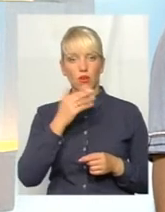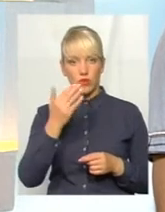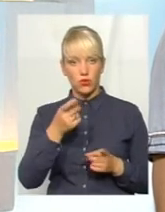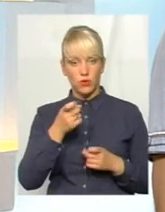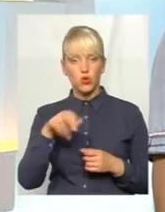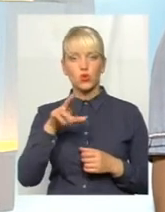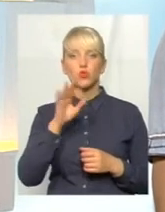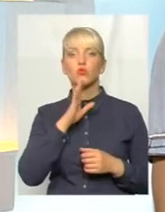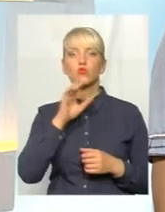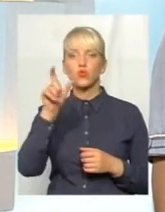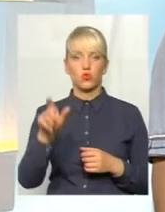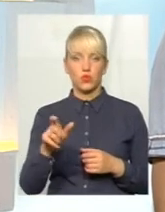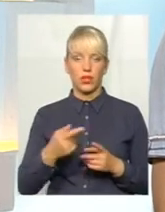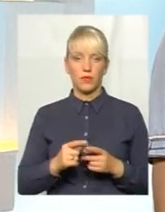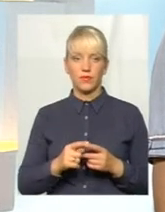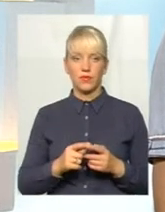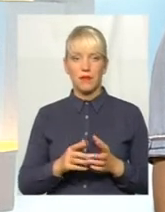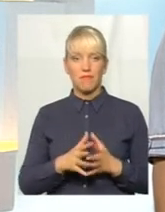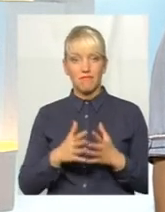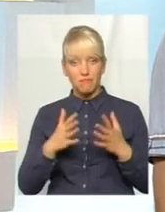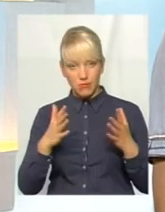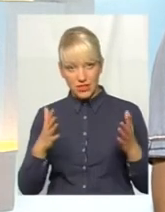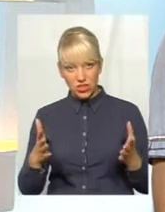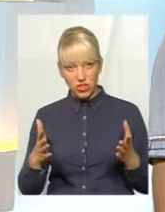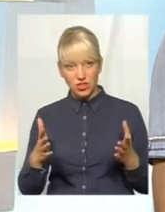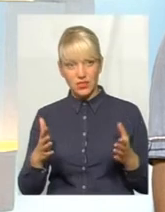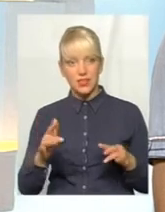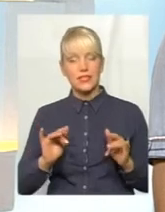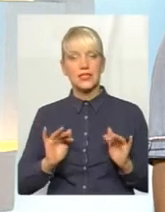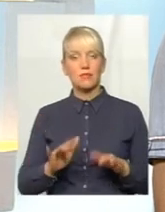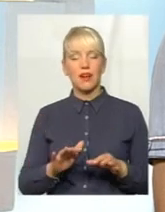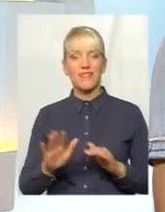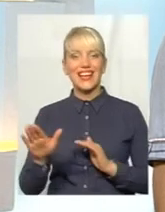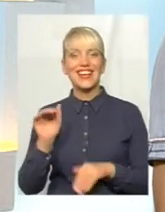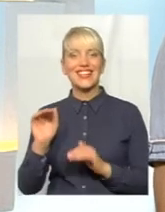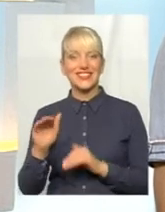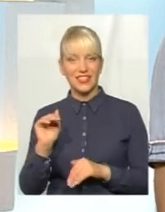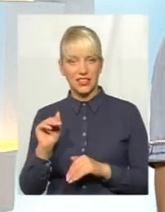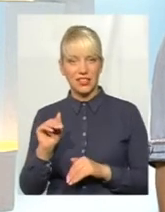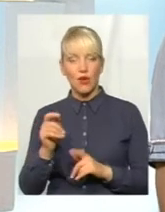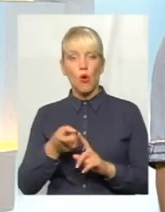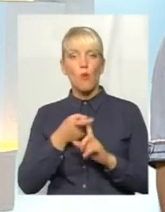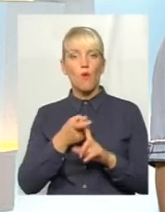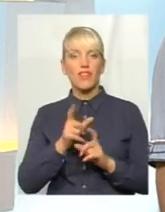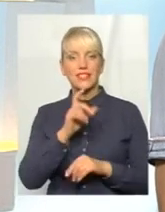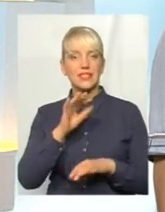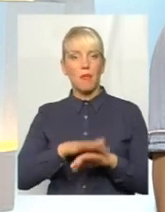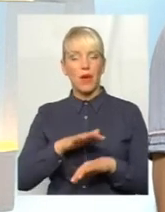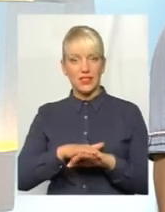судді, майже чи переважна більшість справ кредитних, пов'язаних з банками,